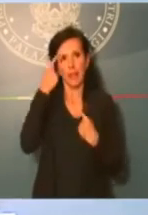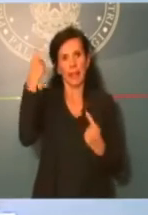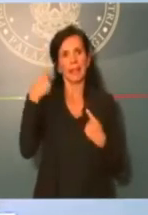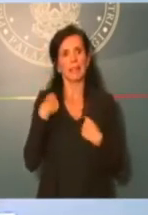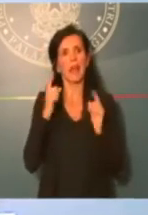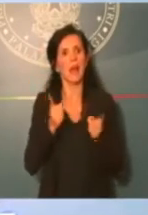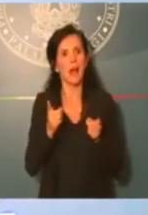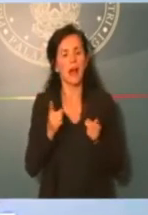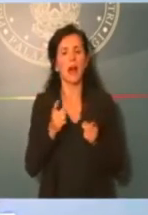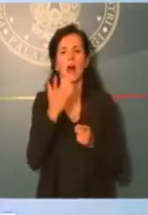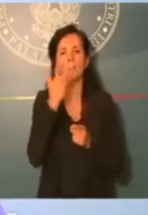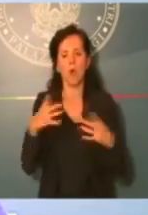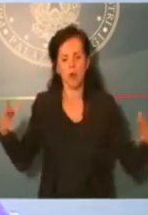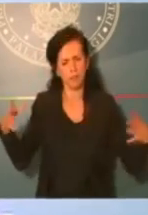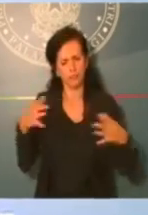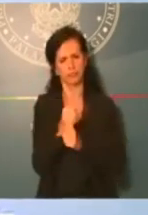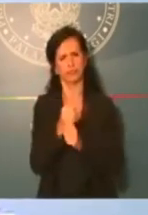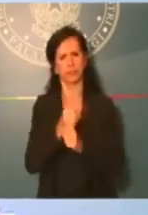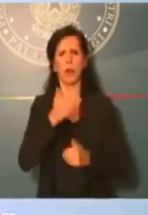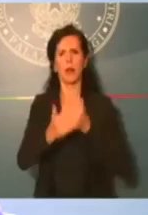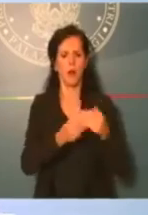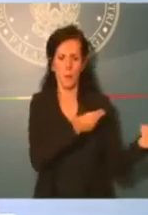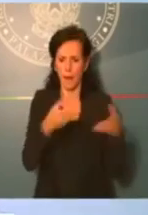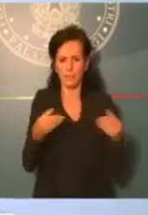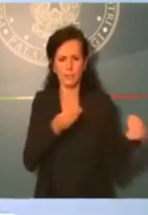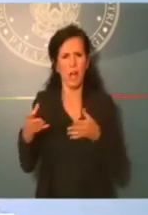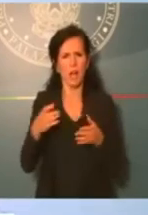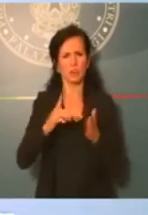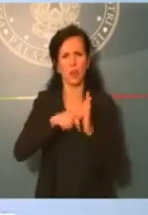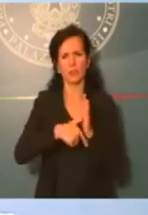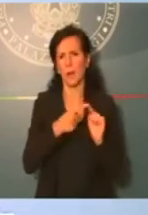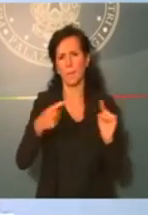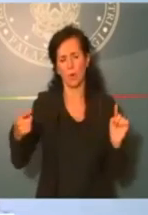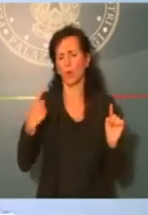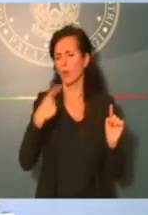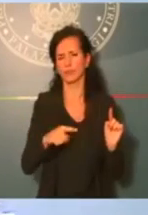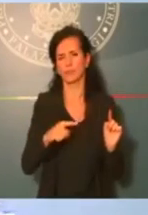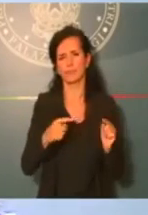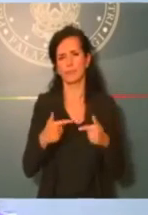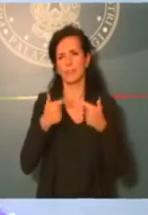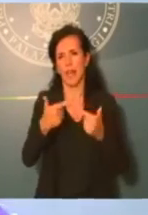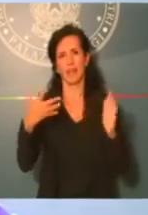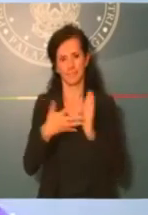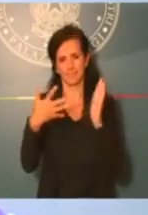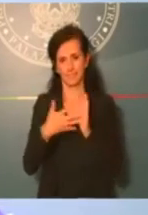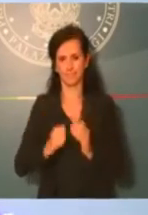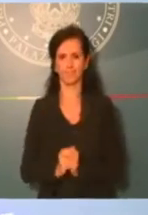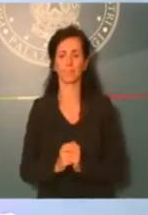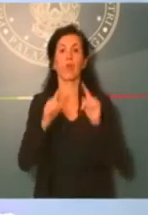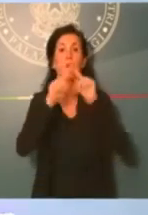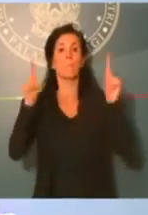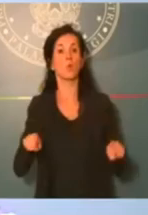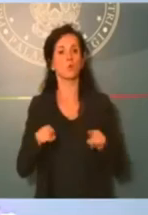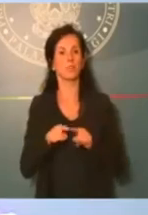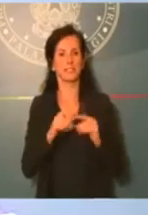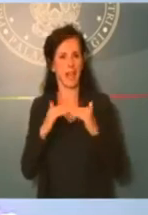il più possibile dei passaggi che a volte si sono accavallati e hanno reso difficile lo sviluppo. Ancora la modulistica standard, oggi è molto